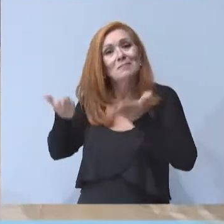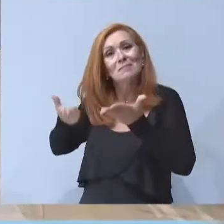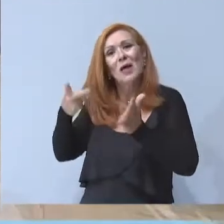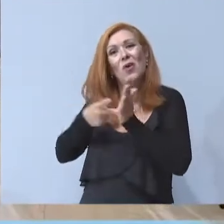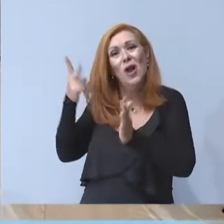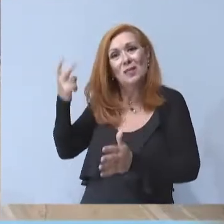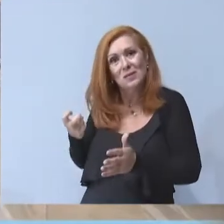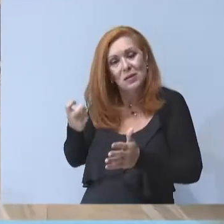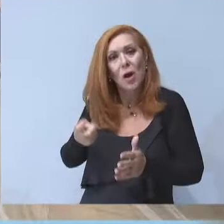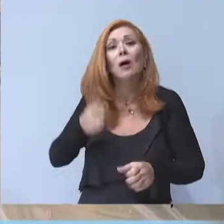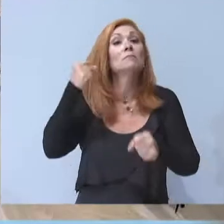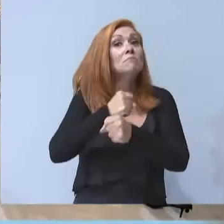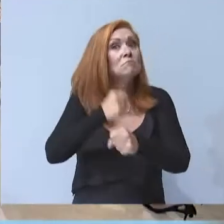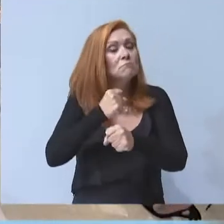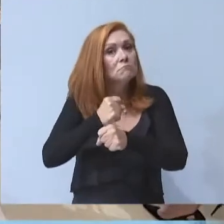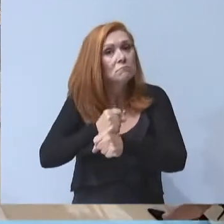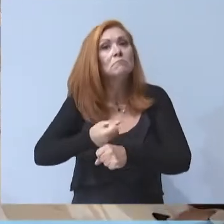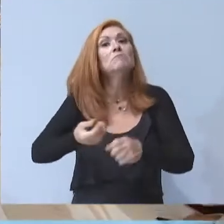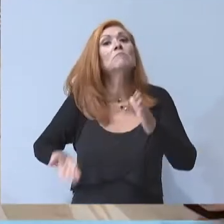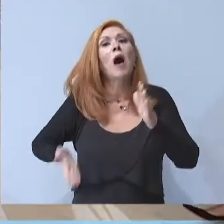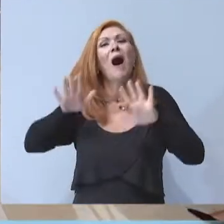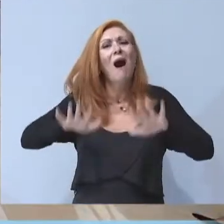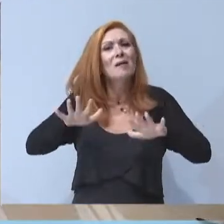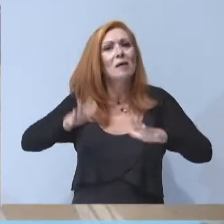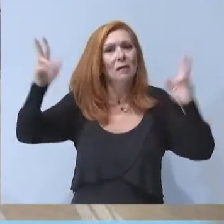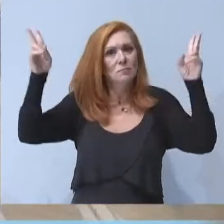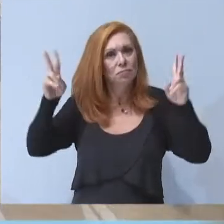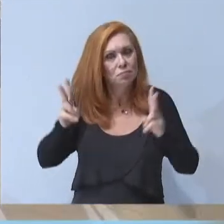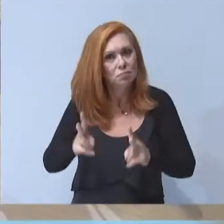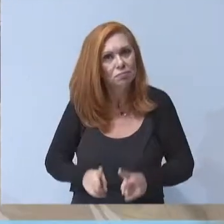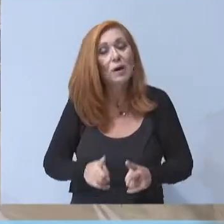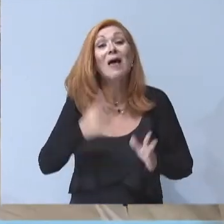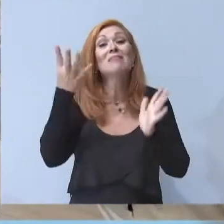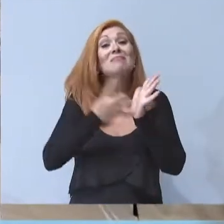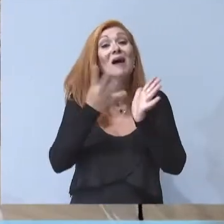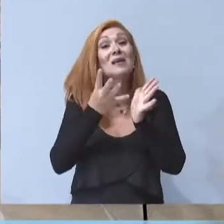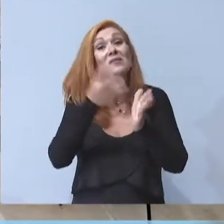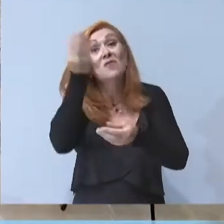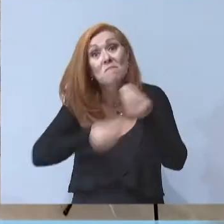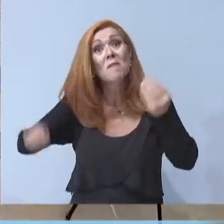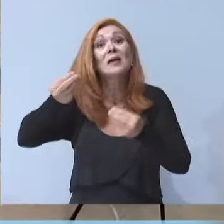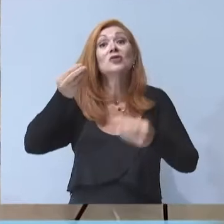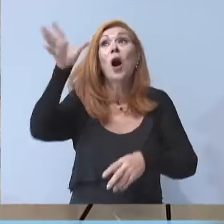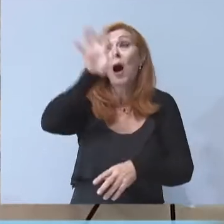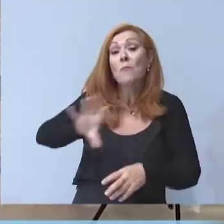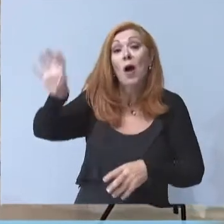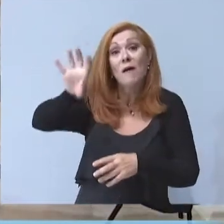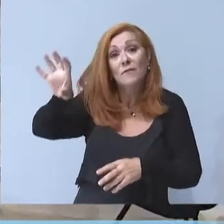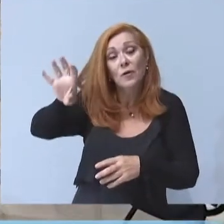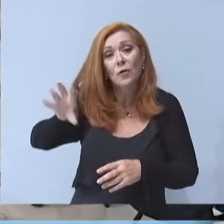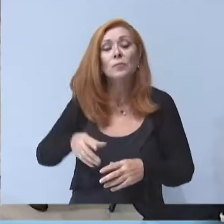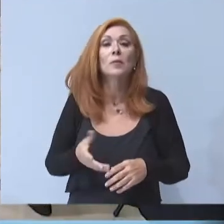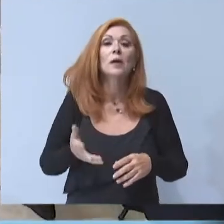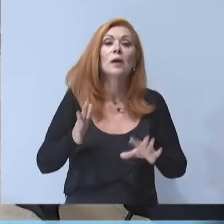αύξηση της απασχόλησης κατά το ίδιο τρίμενο με ρυθμό τετραπλάσιο του μέσου όρους στην Ευρωζώνη. Το γεγονός